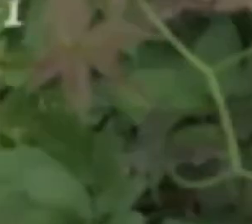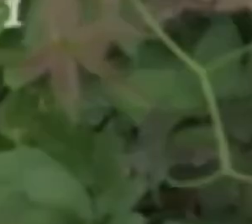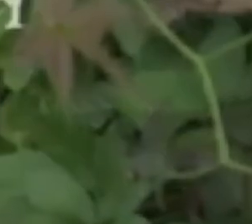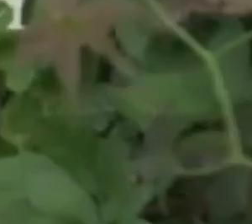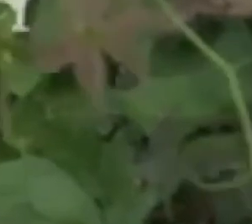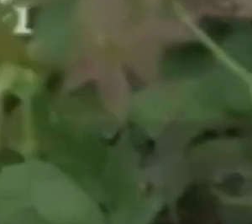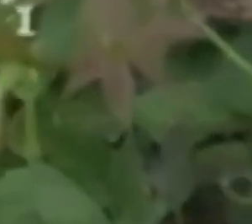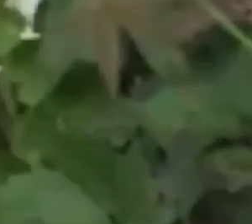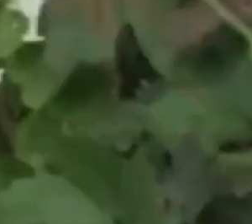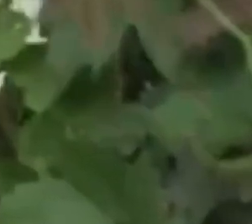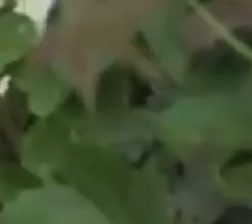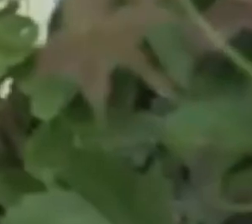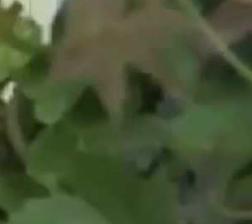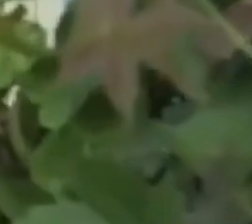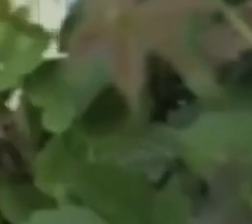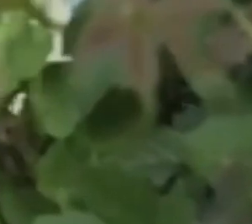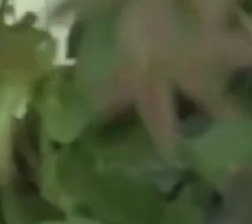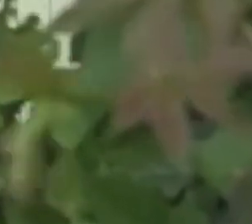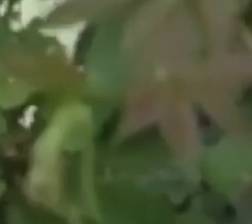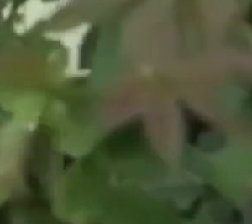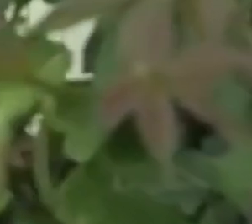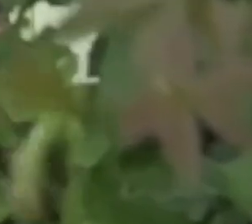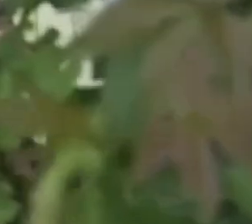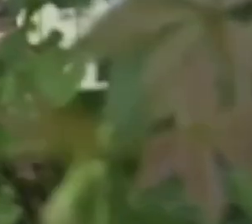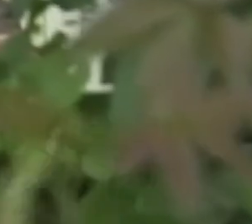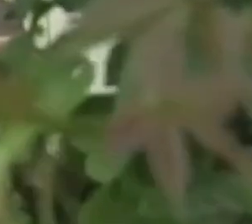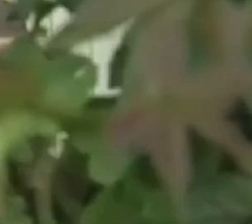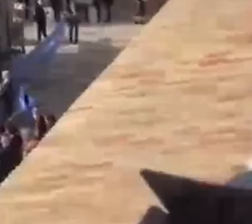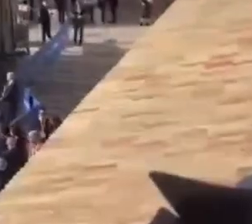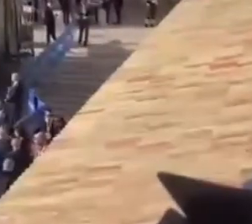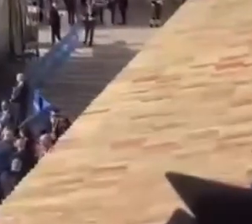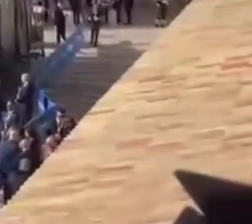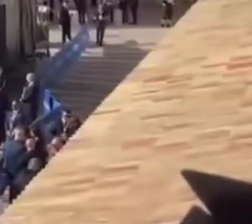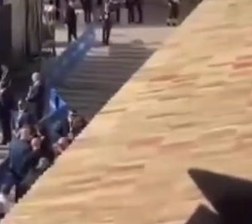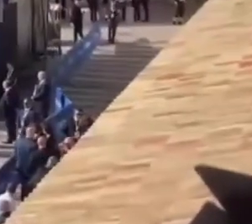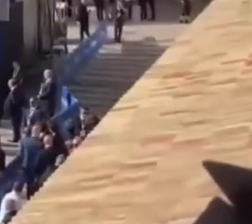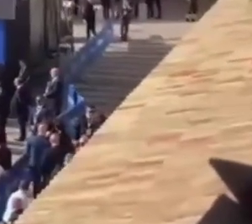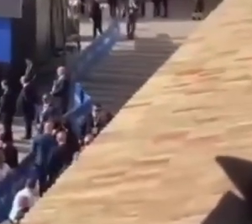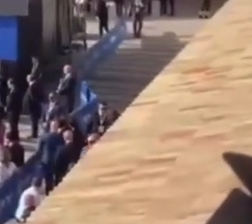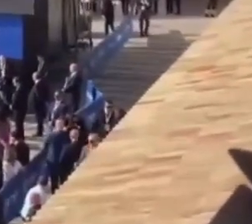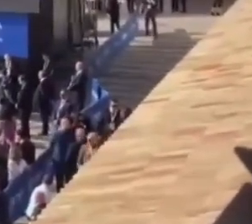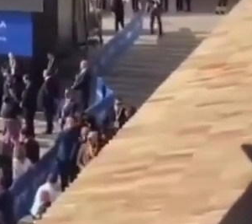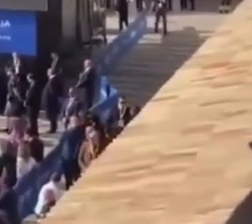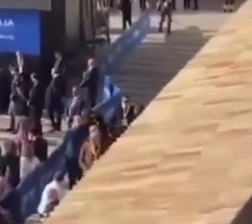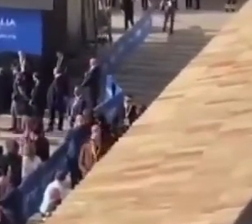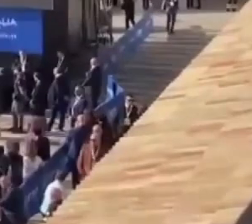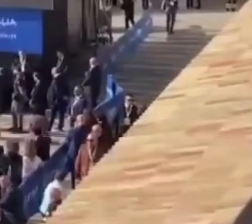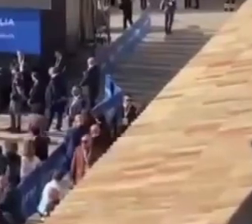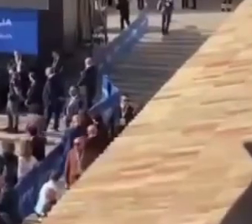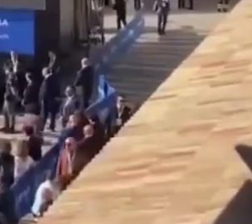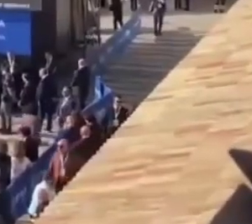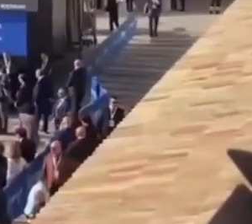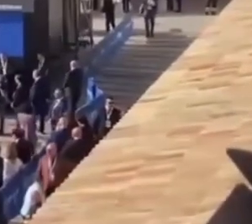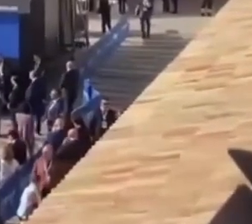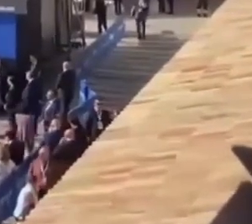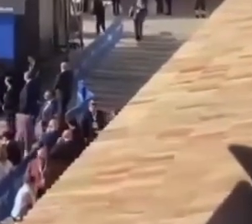ministeriale sui temi dell'inclusione e della disabilità. Su invito diretto del ministro per le disabilità Alessandra